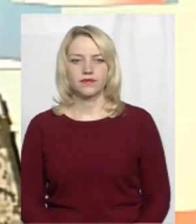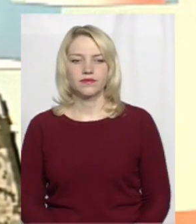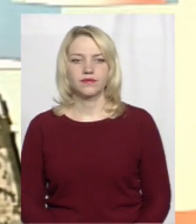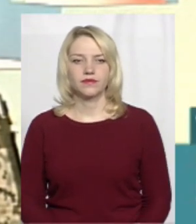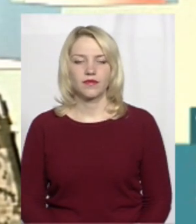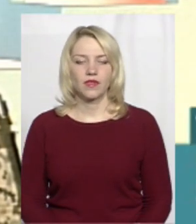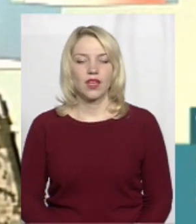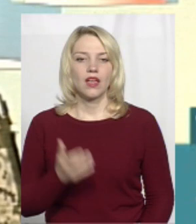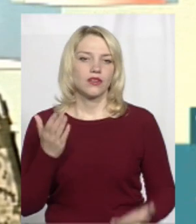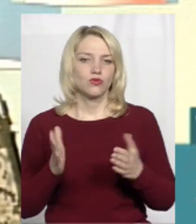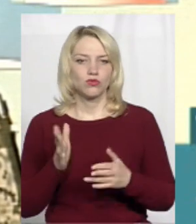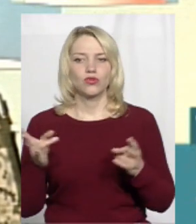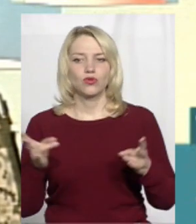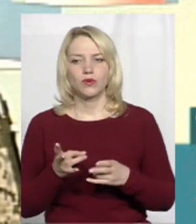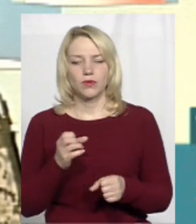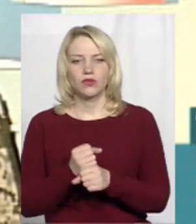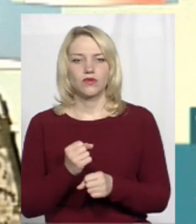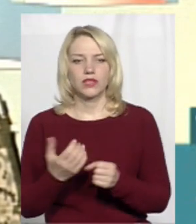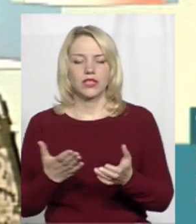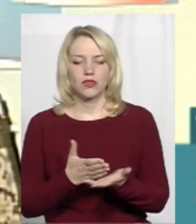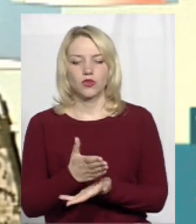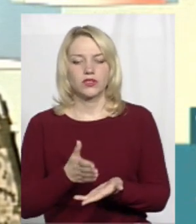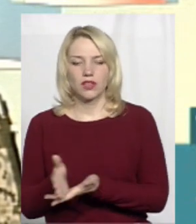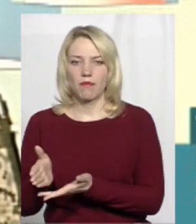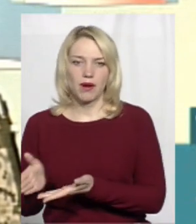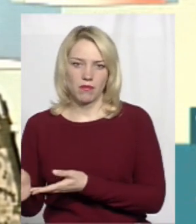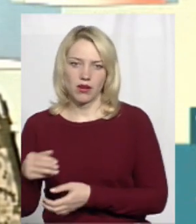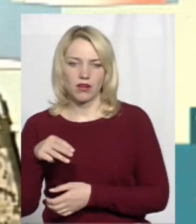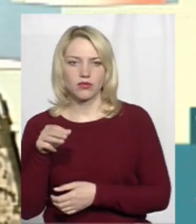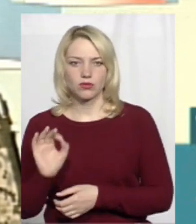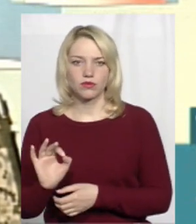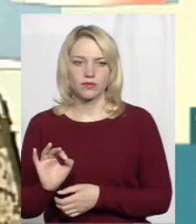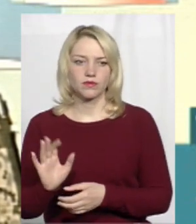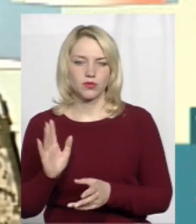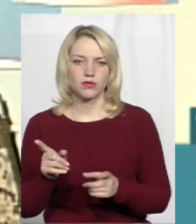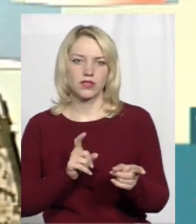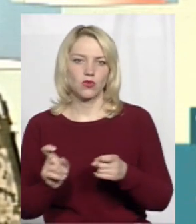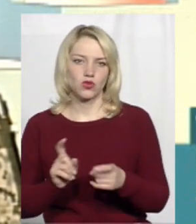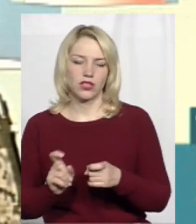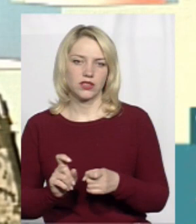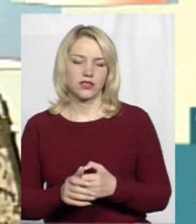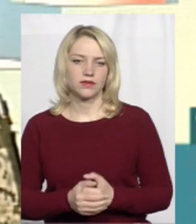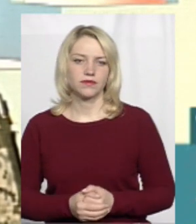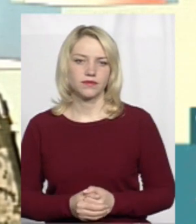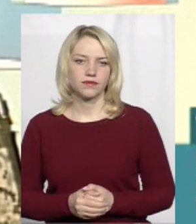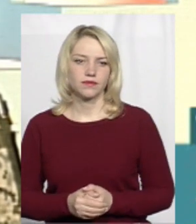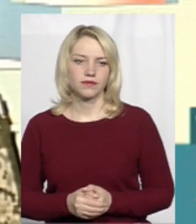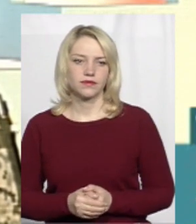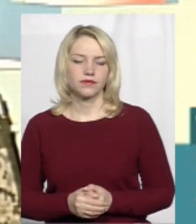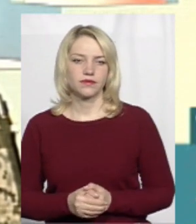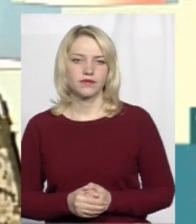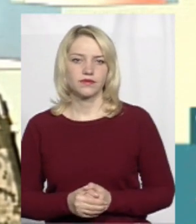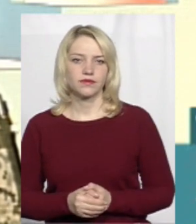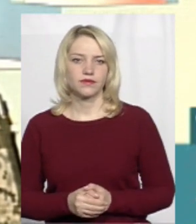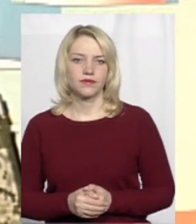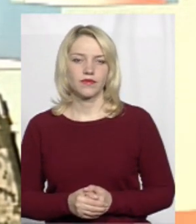необхідність працювати по якихось напрямках, то будуть залучатися інші.